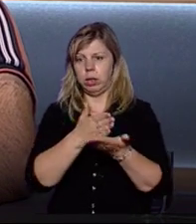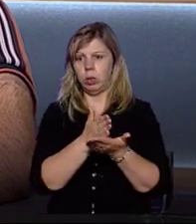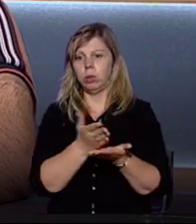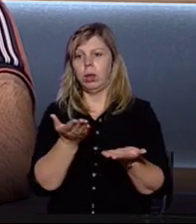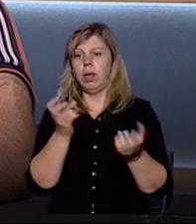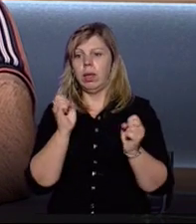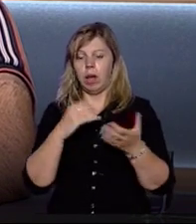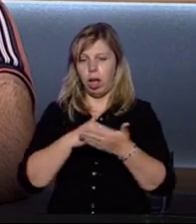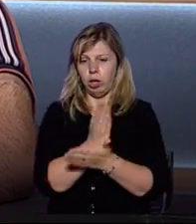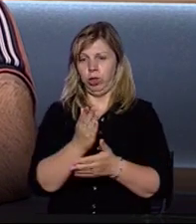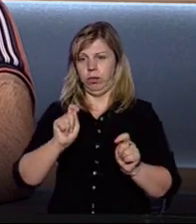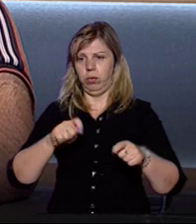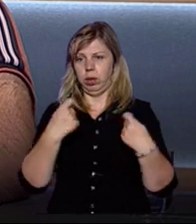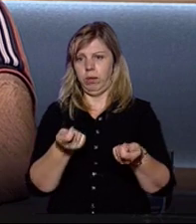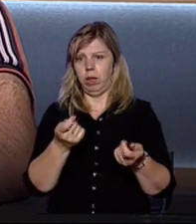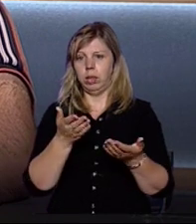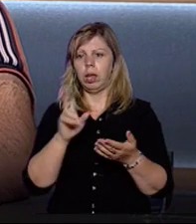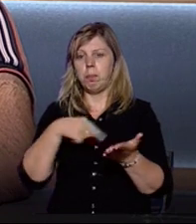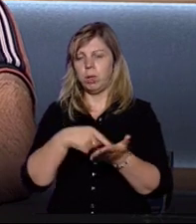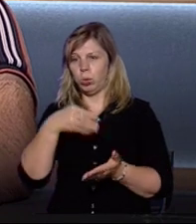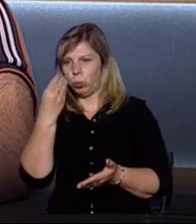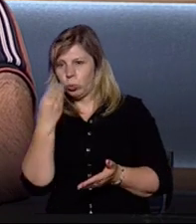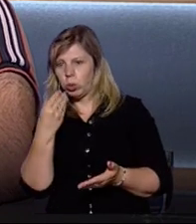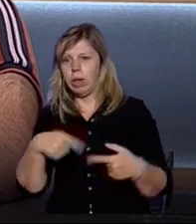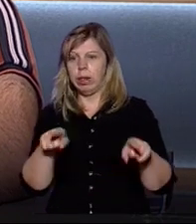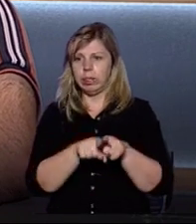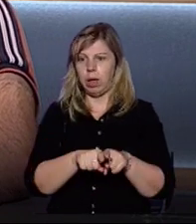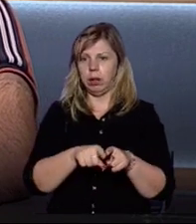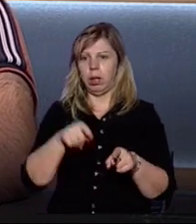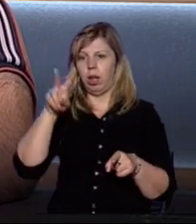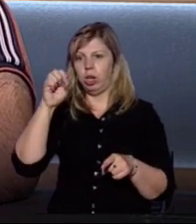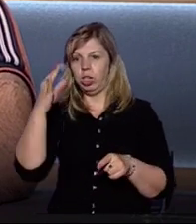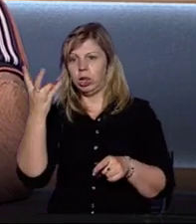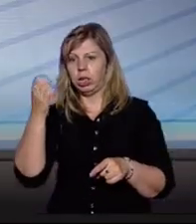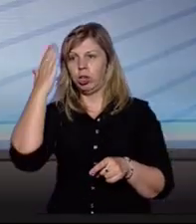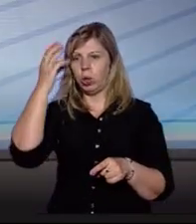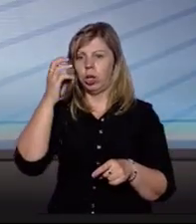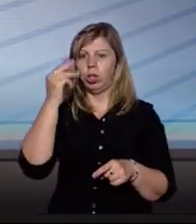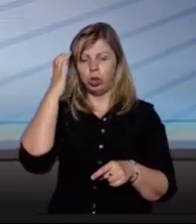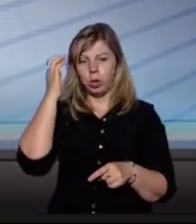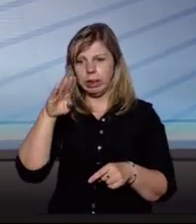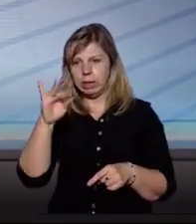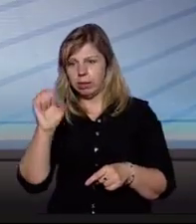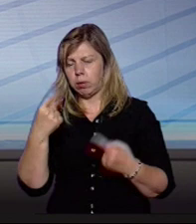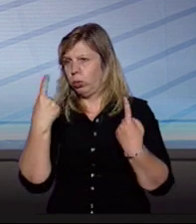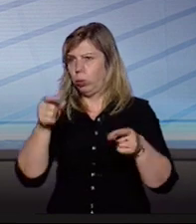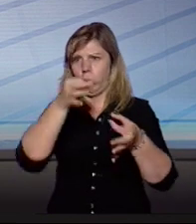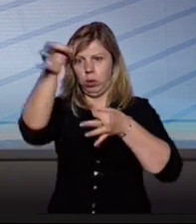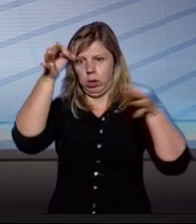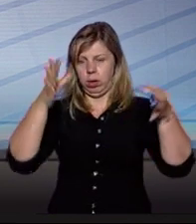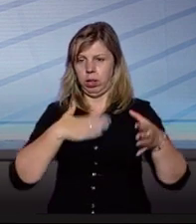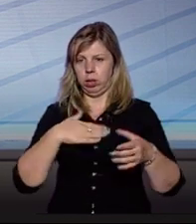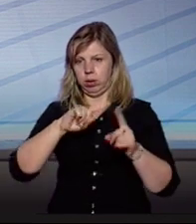якісні послуги, як у місті Ужгород, так на Лазіщині, або Чорній Тисі, або будь-якому населеному пункту нашого